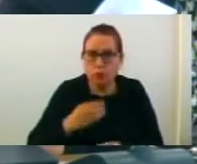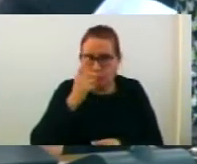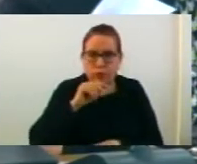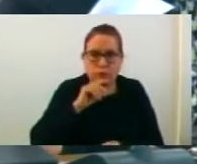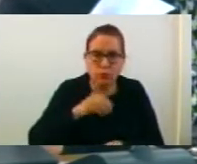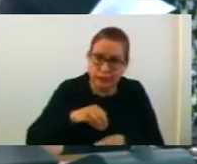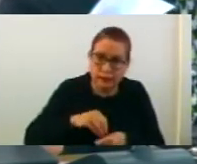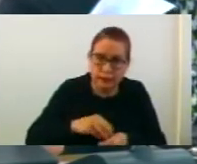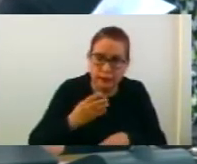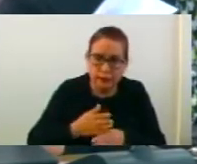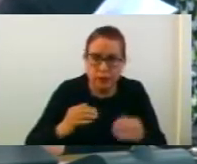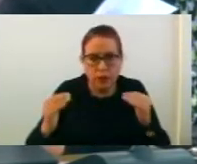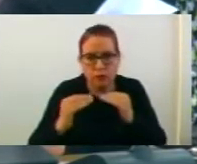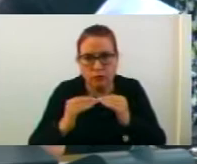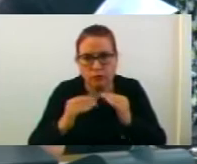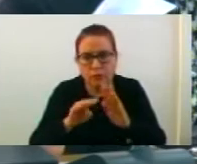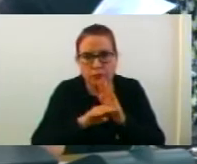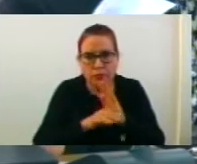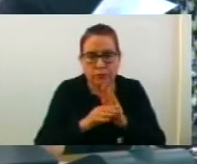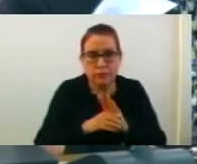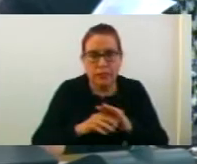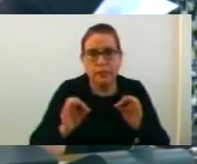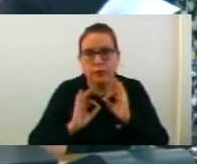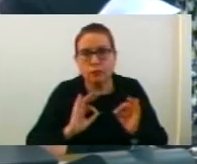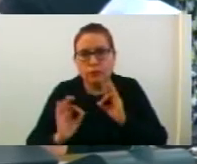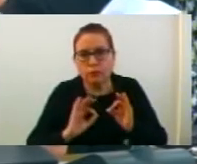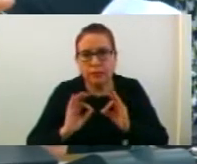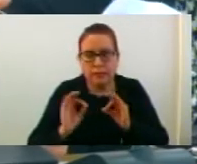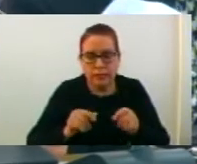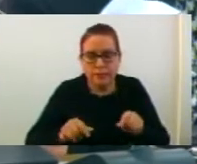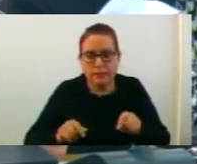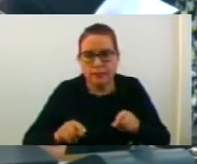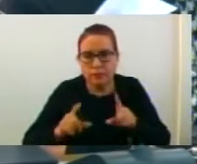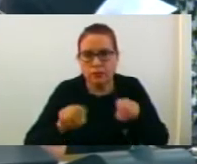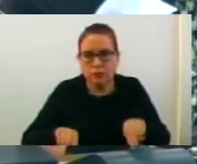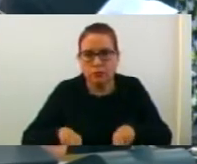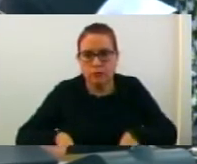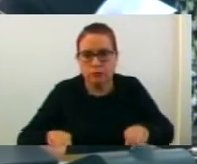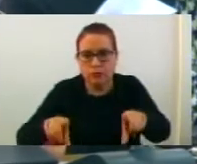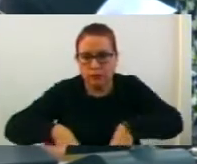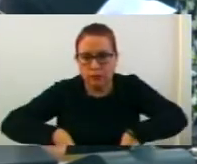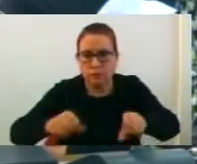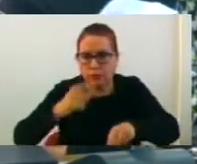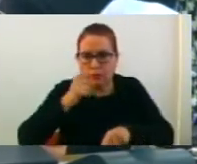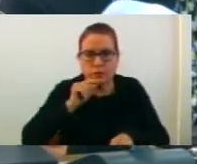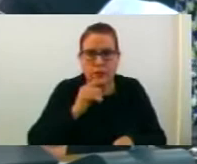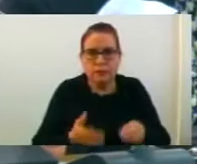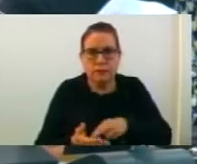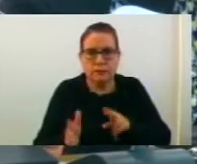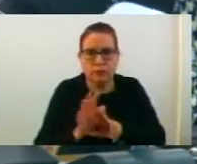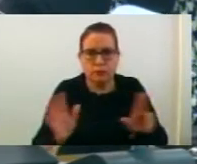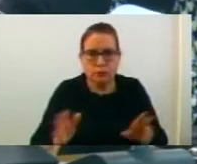година, согласно програмата за уредување на градажно земище на подрачијата на Община Струмица за 2018